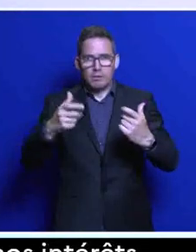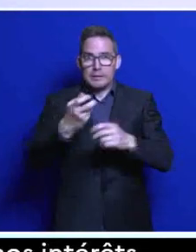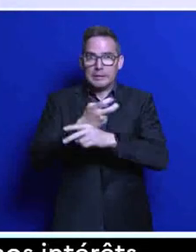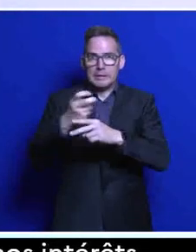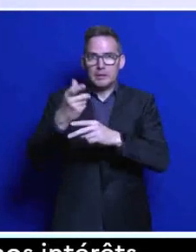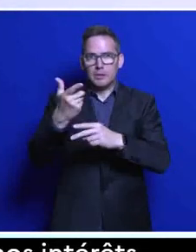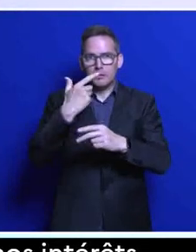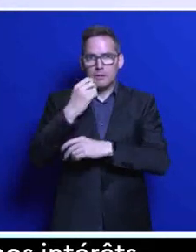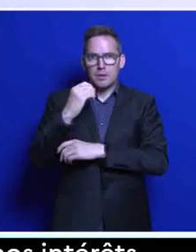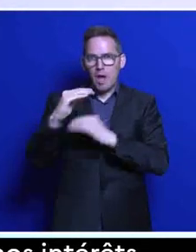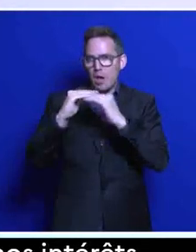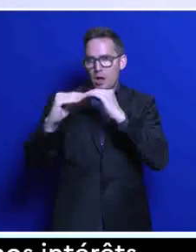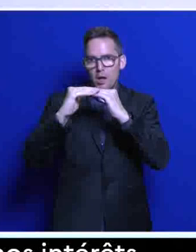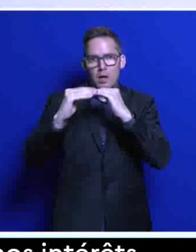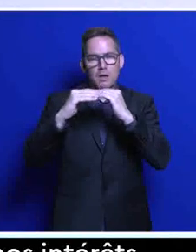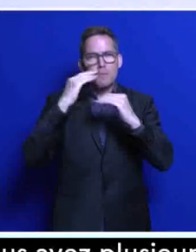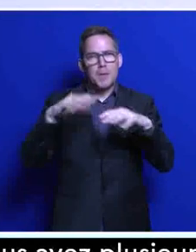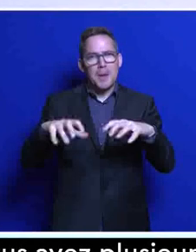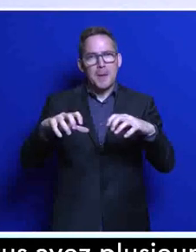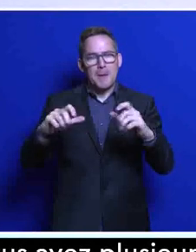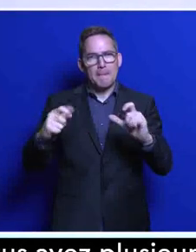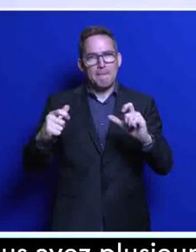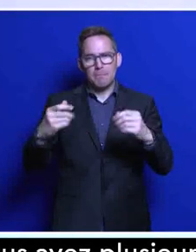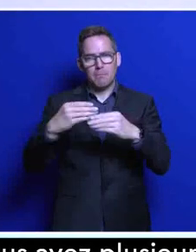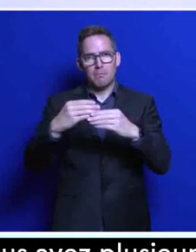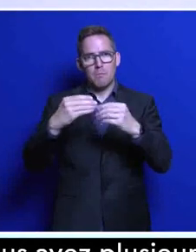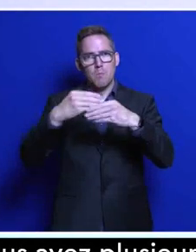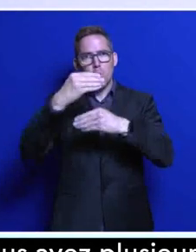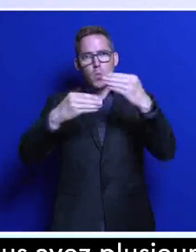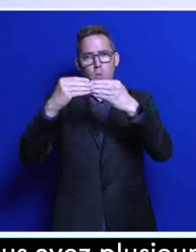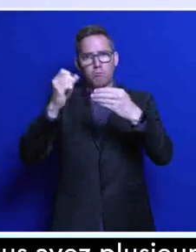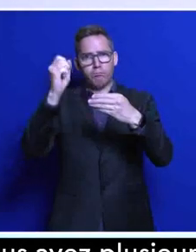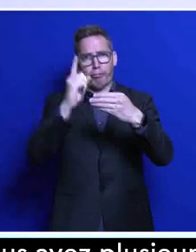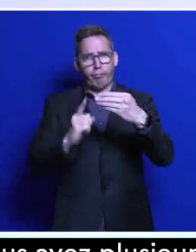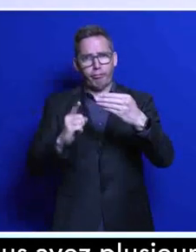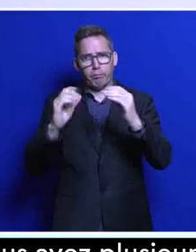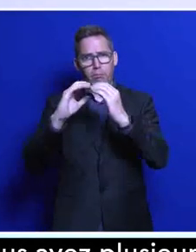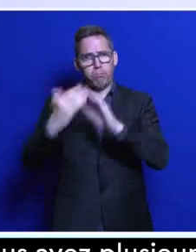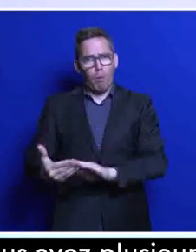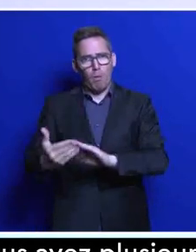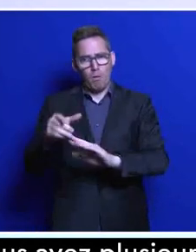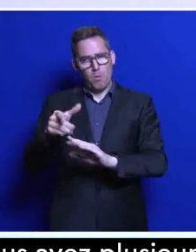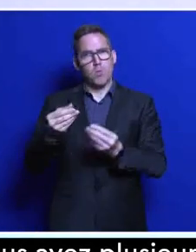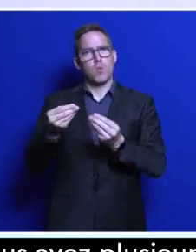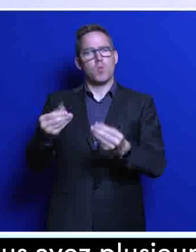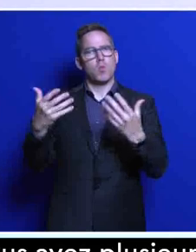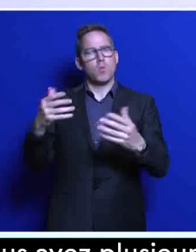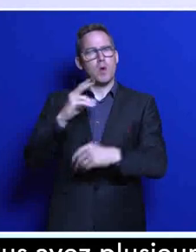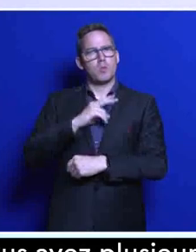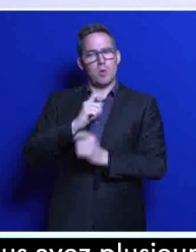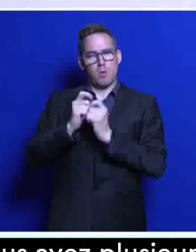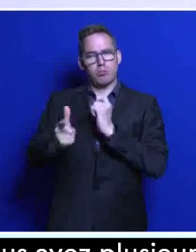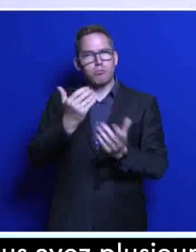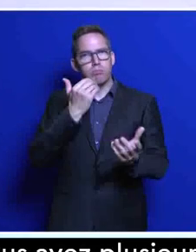les sécheresses, par le craquelement, et que demain, les assureurs ne voudront plus assurer. Elle menace notre stabilité politique avec des flux